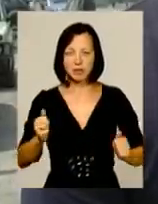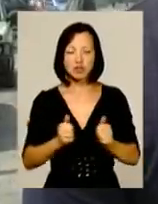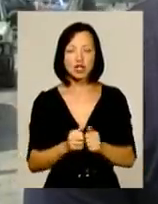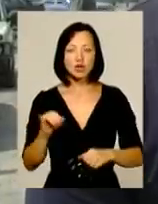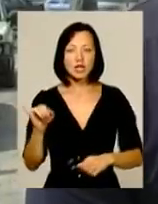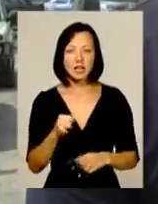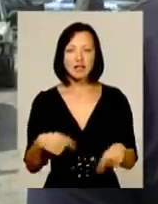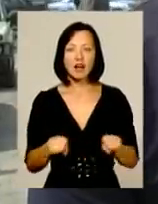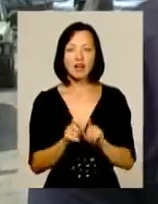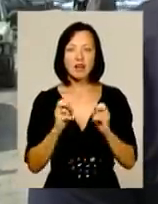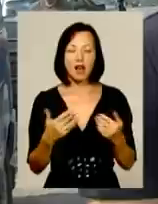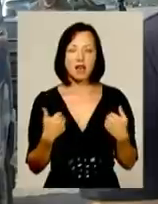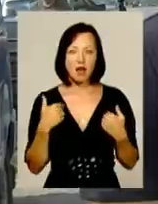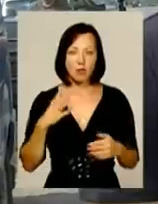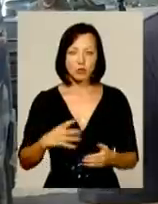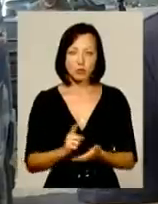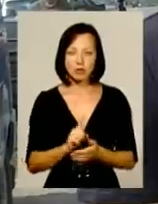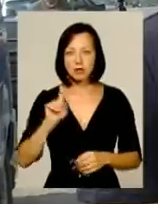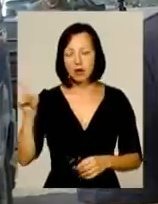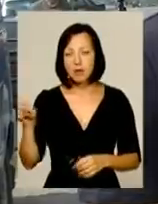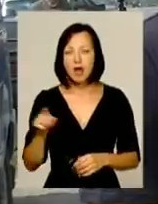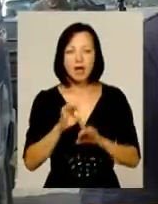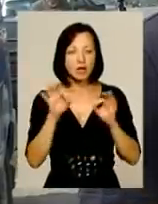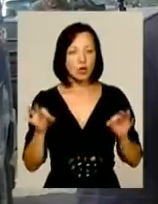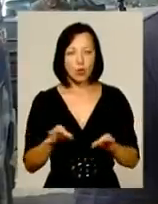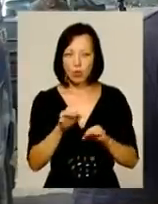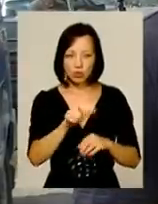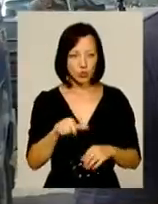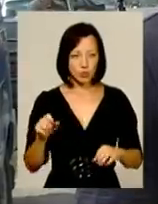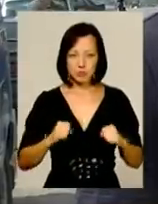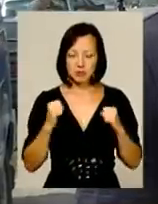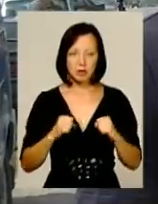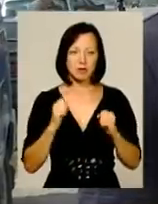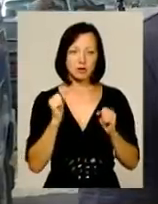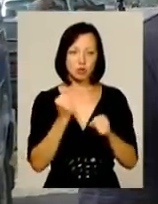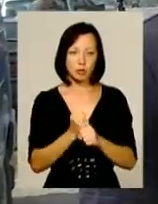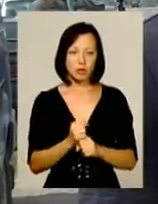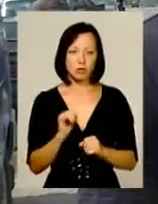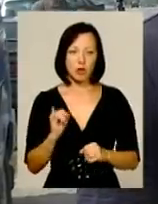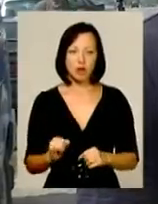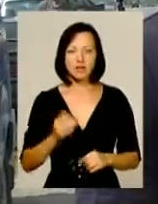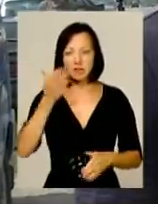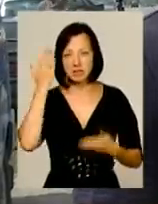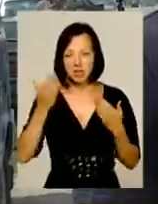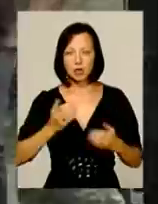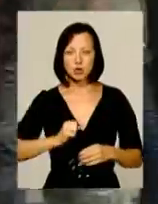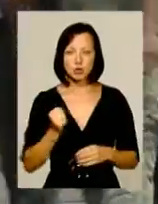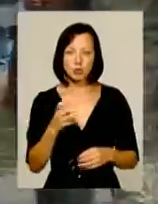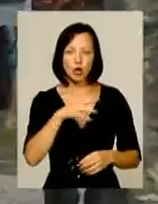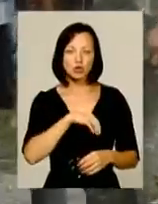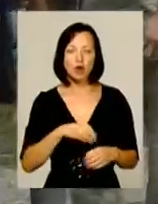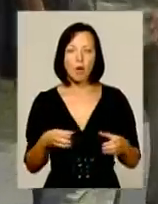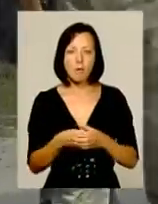І такі, як я, мусять бути там. Він ніколи в житті людям не старався зробити поганого. Він був веселий, дружний. Це була душа компанії.